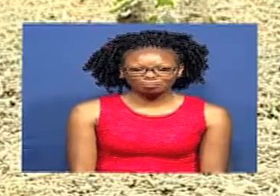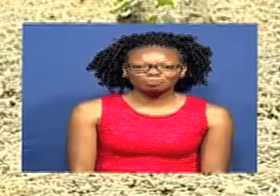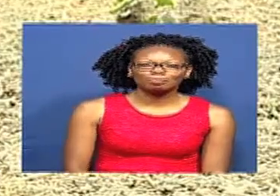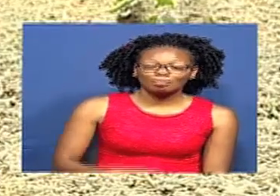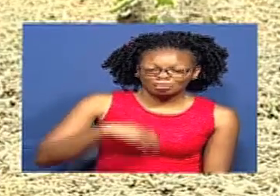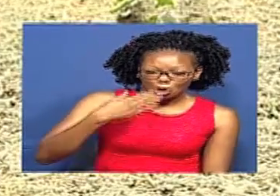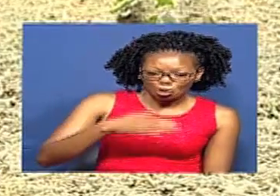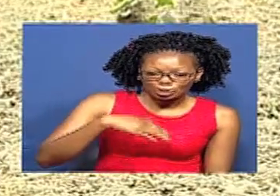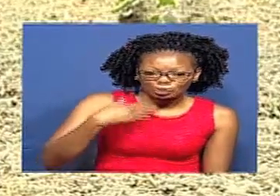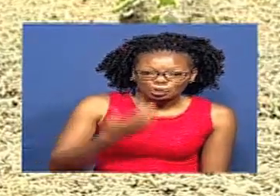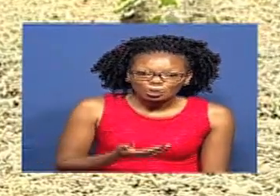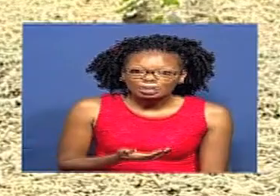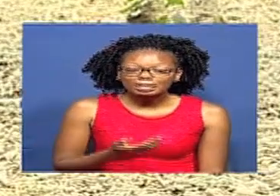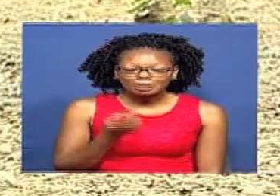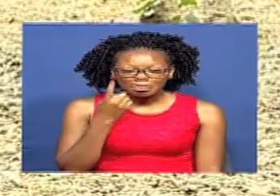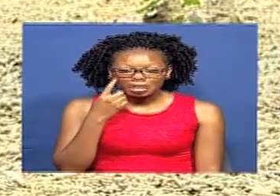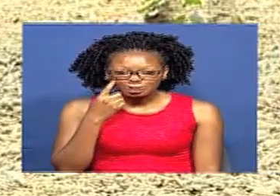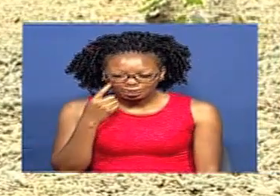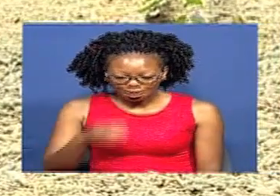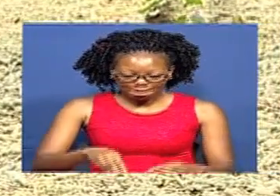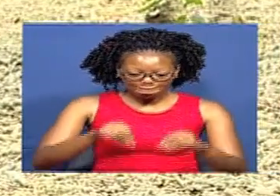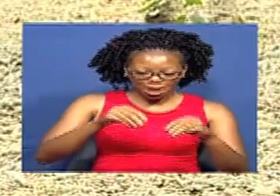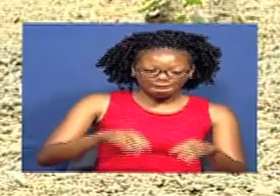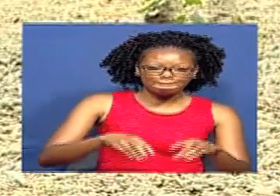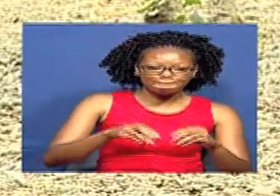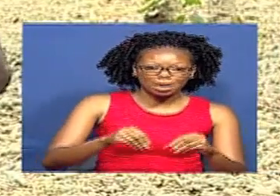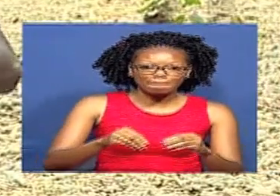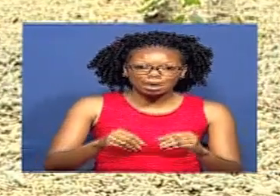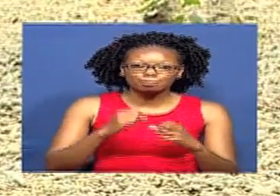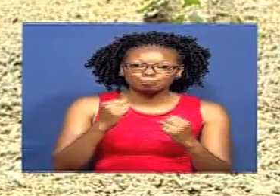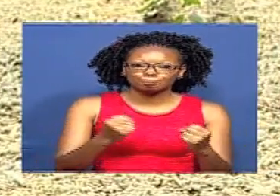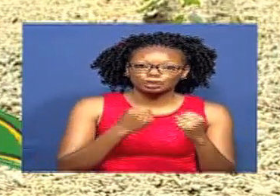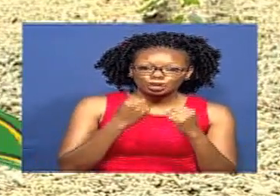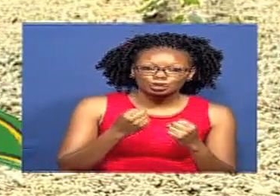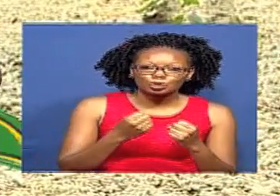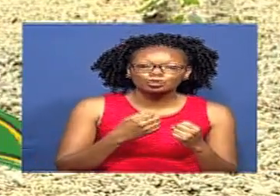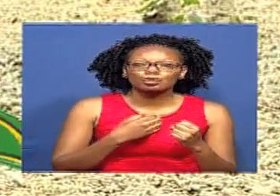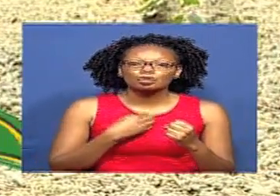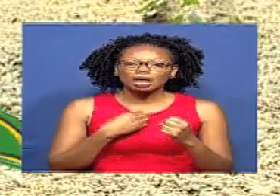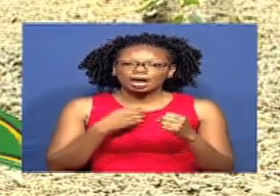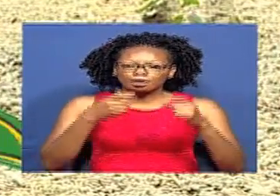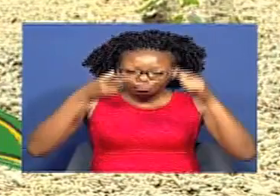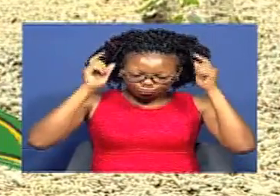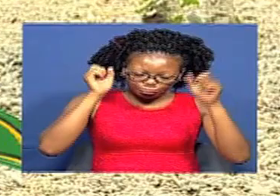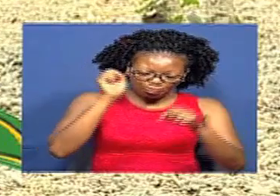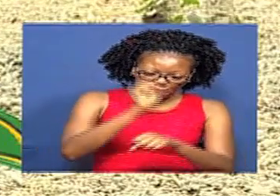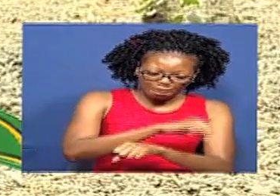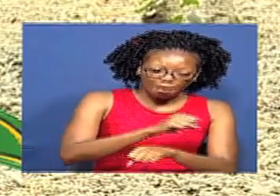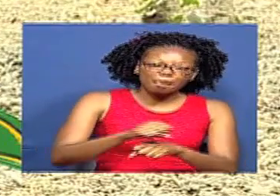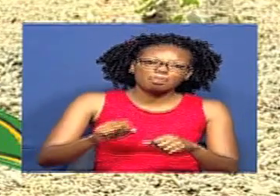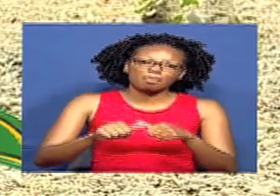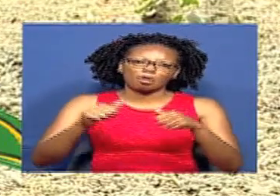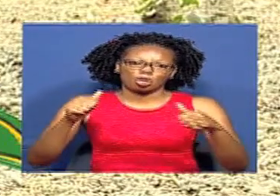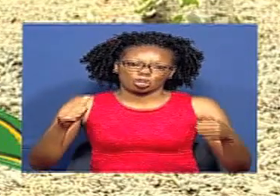Hakikisha Mchanga Wako Unamadini Ya kutosha Kwa jili Ya mea Wako Iwako Kuna Madini Nao Kusekana